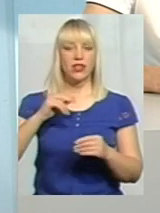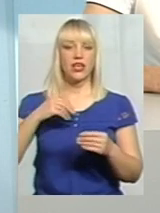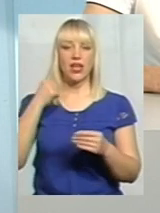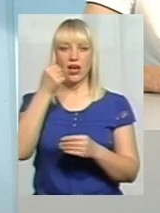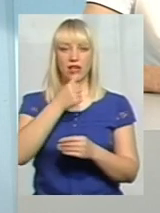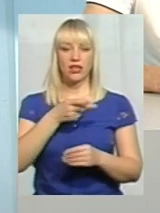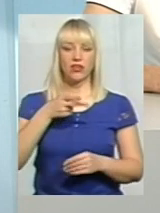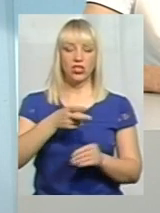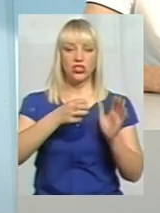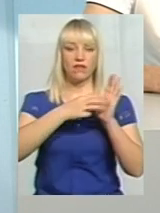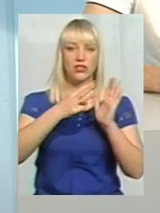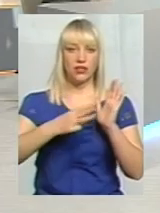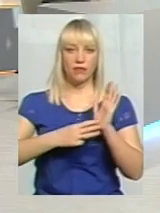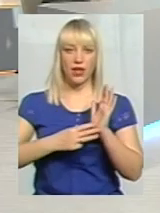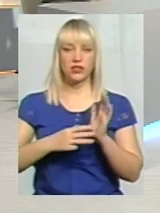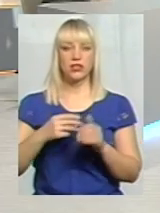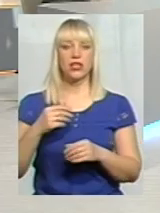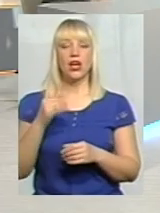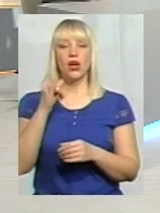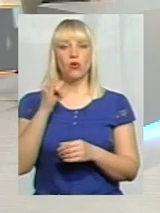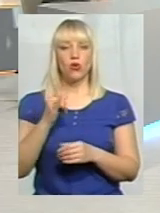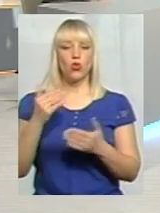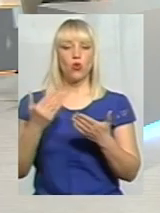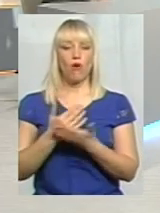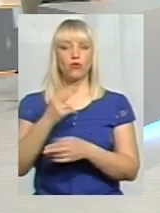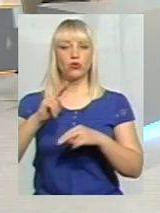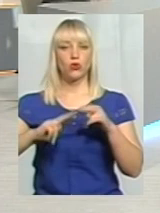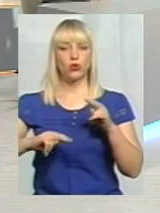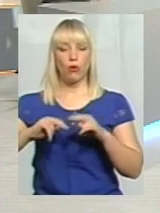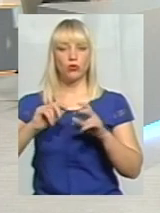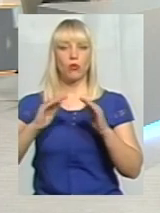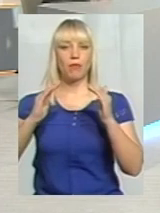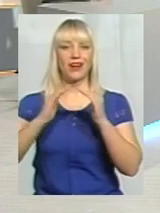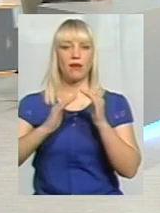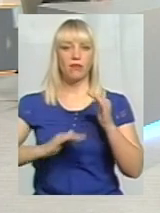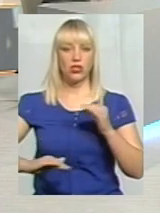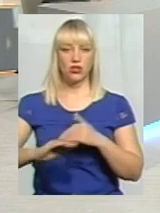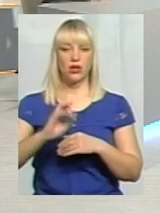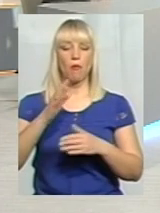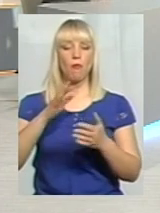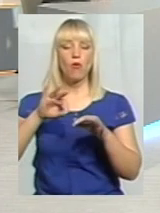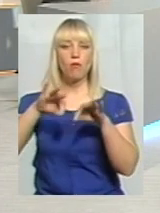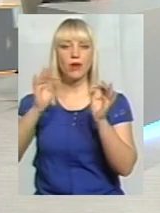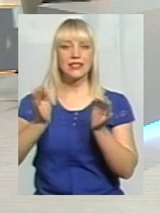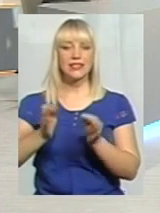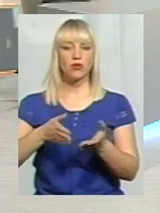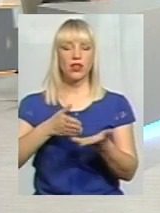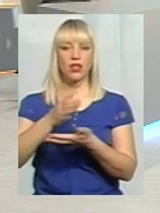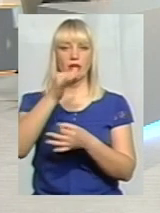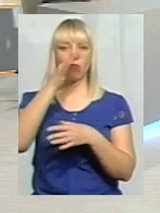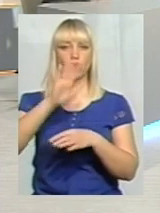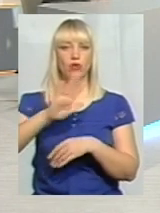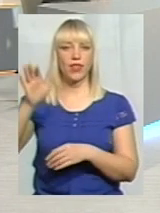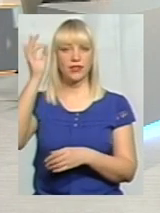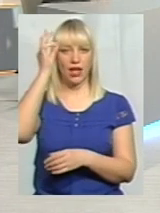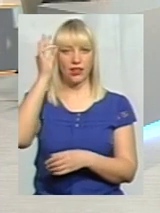рік у новозбудовуваному приміщенні. По мистецькому напрямку я не можу не згадати, це такий, як